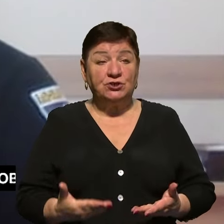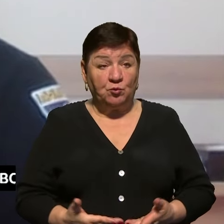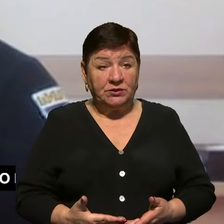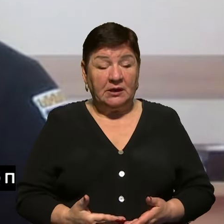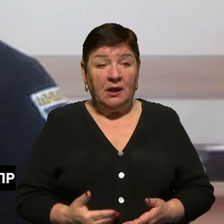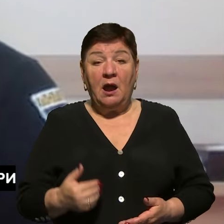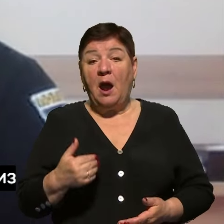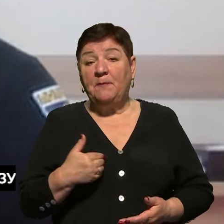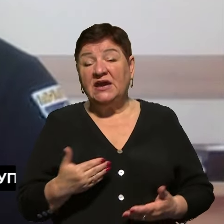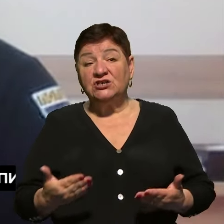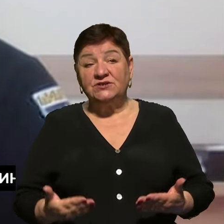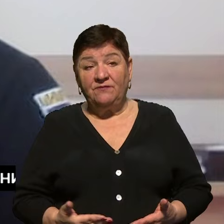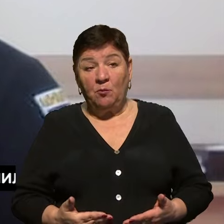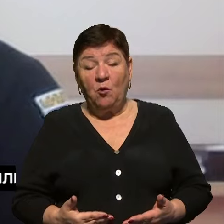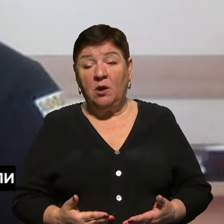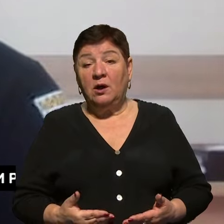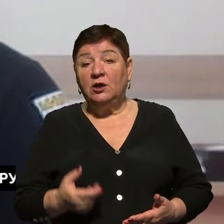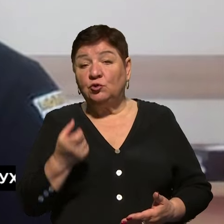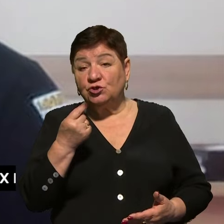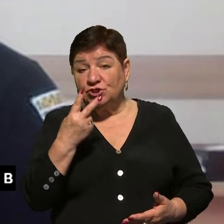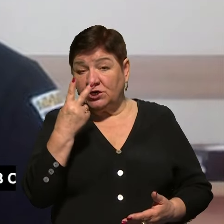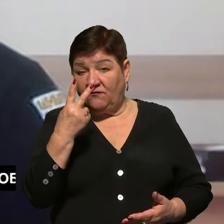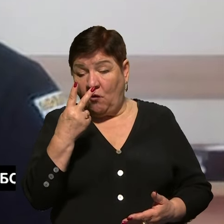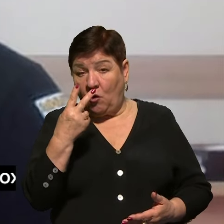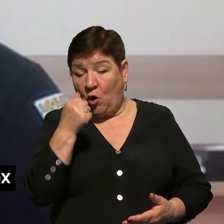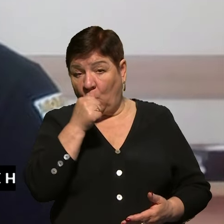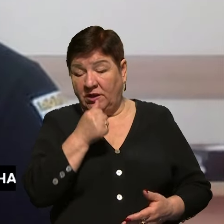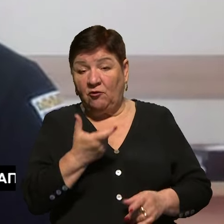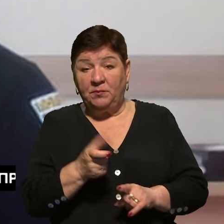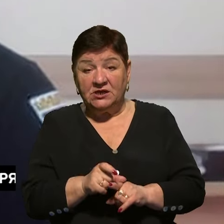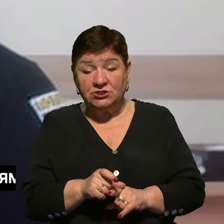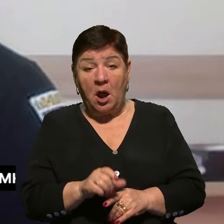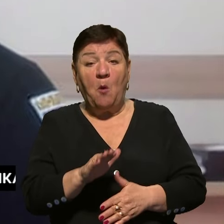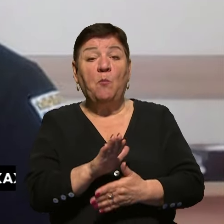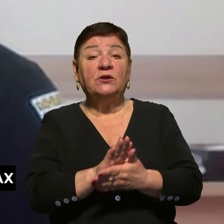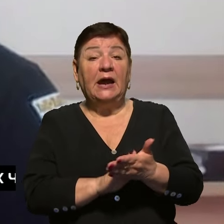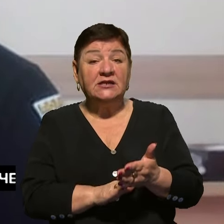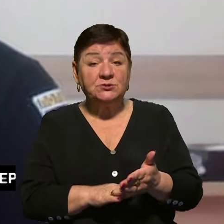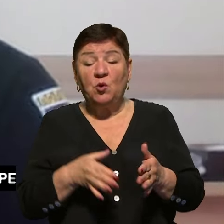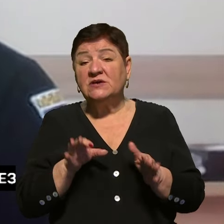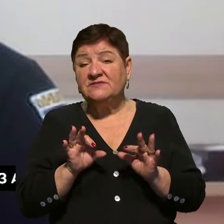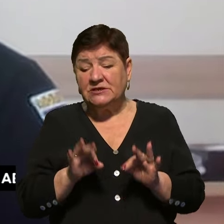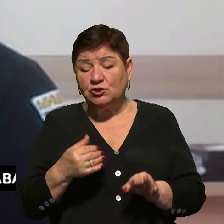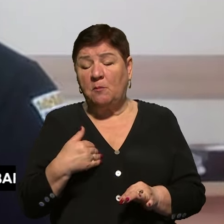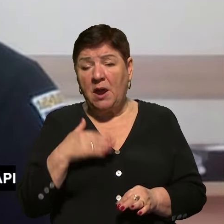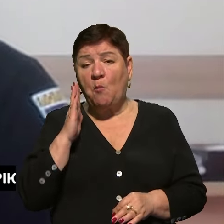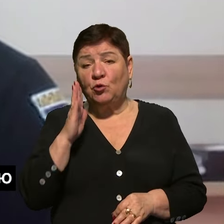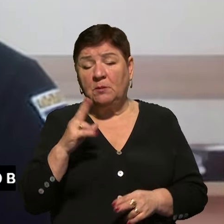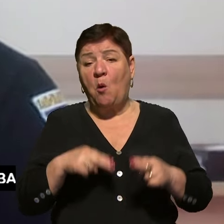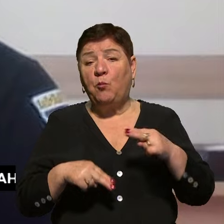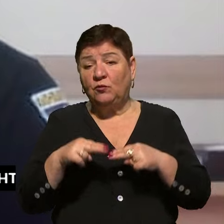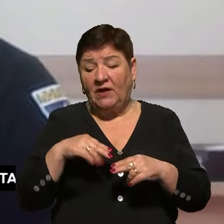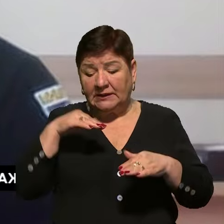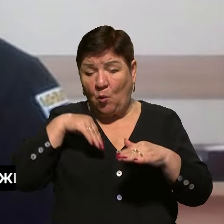живемо трошки більше двох років в такому режимі. Однак, в подальшому, звісно, що ми будемо будувати укриття